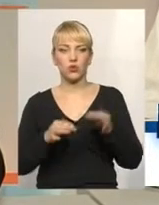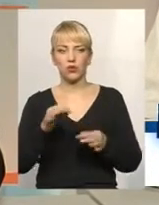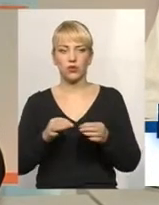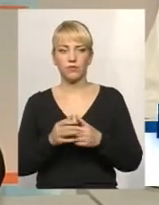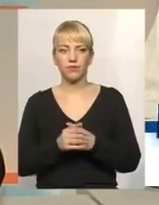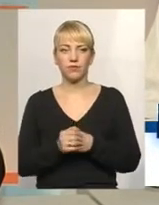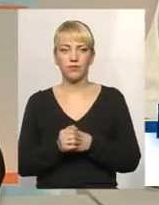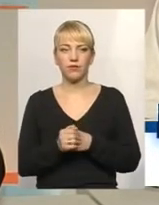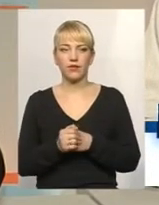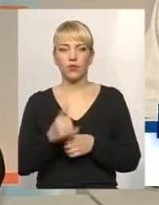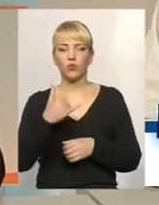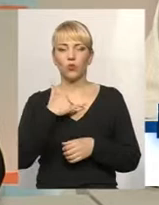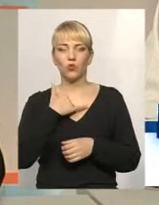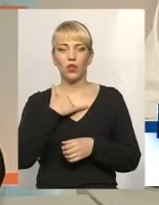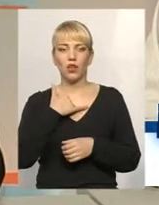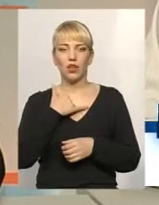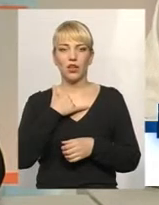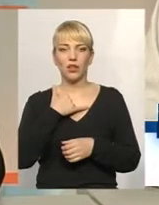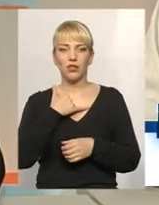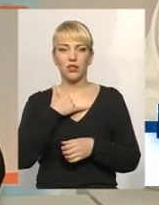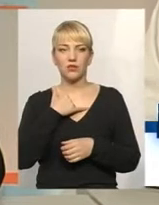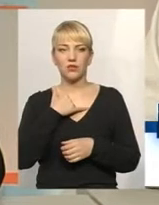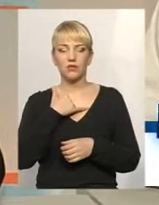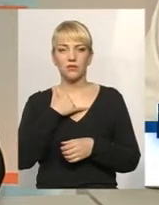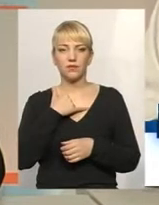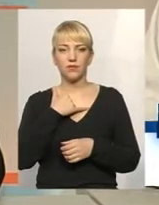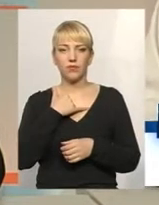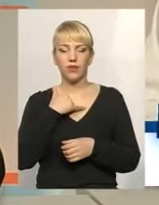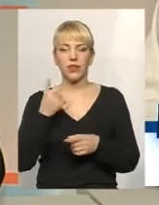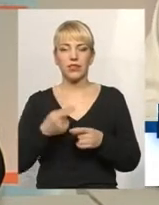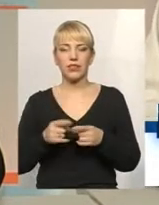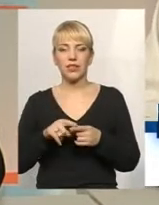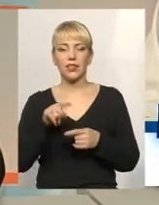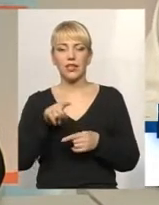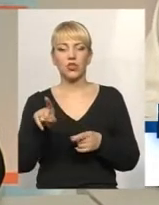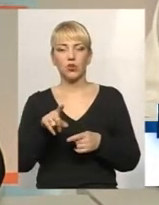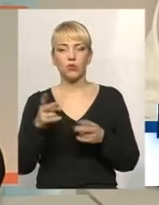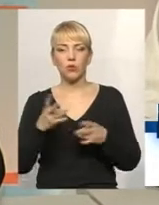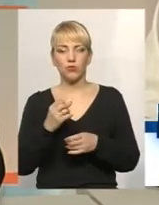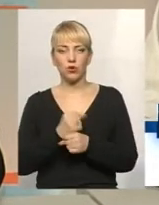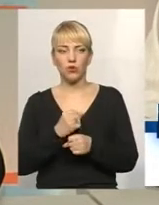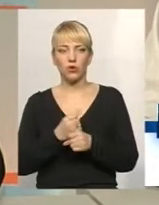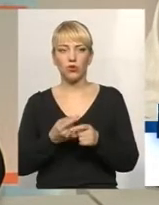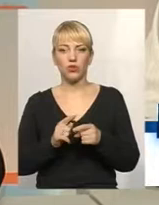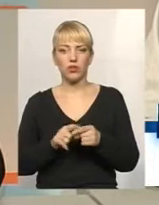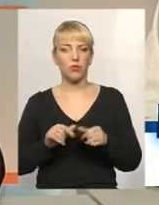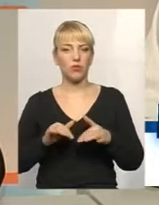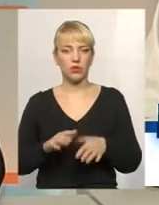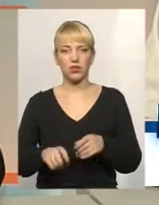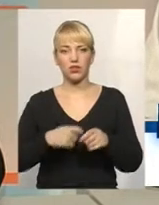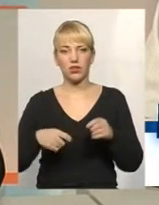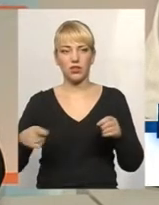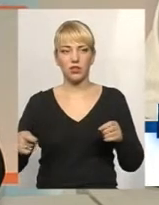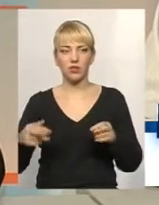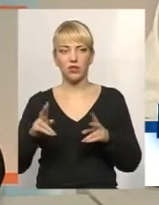в нас, це, звісно, це то, що потрібно робити, але це процедура затяжна. Як правило, я от